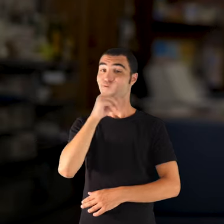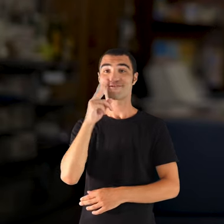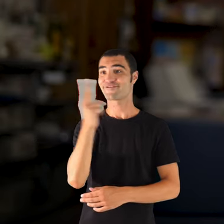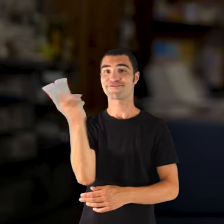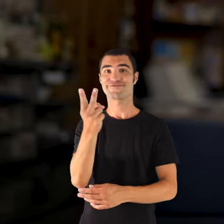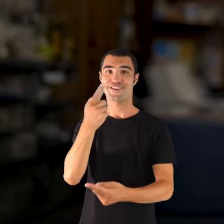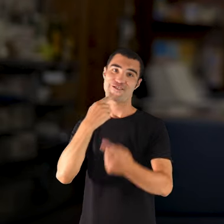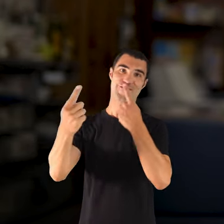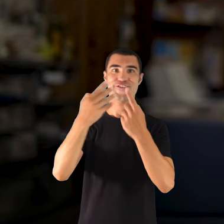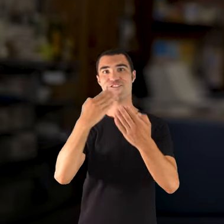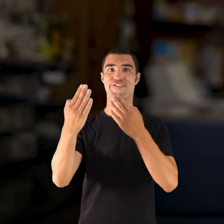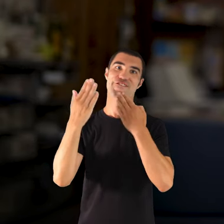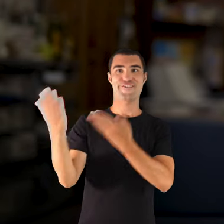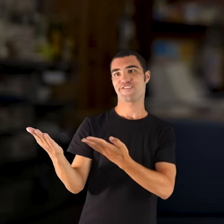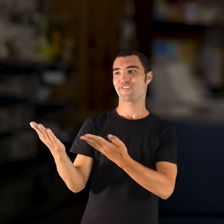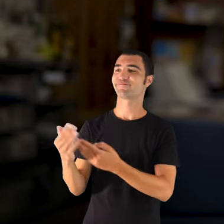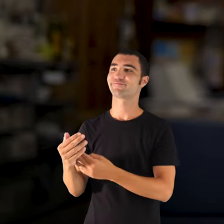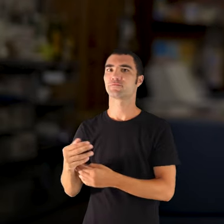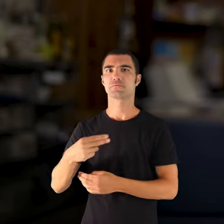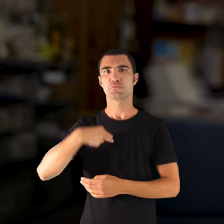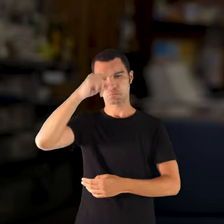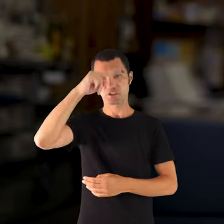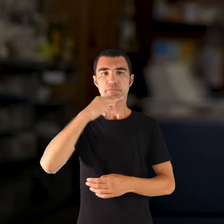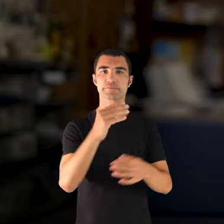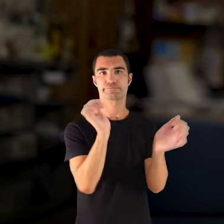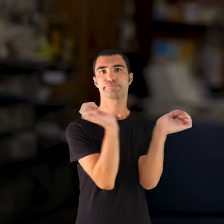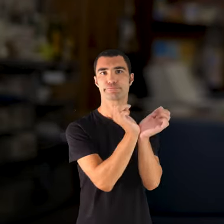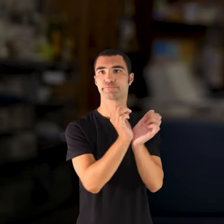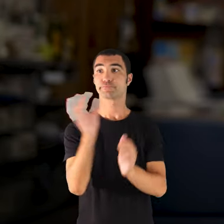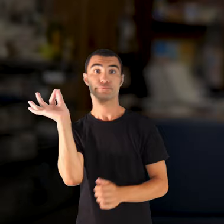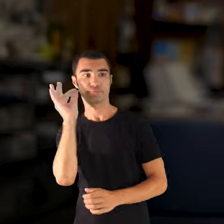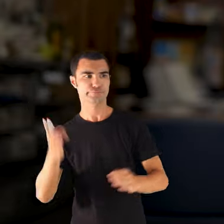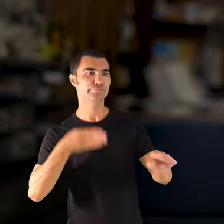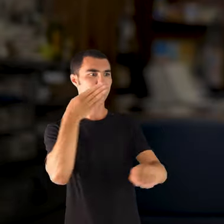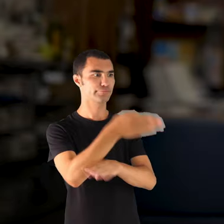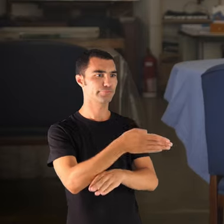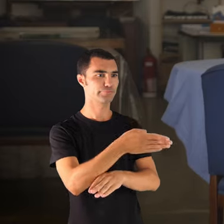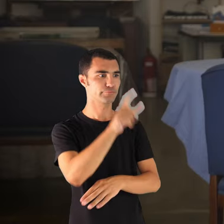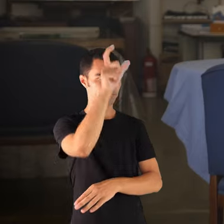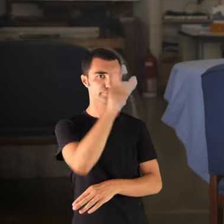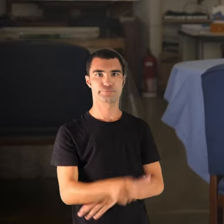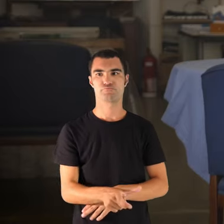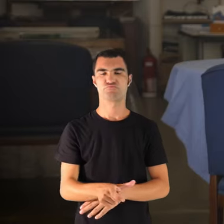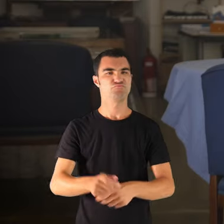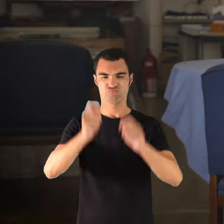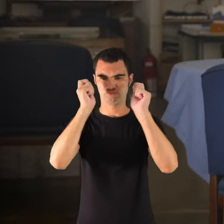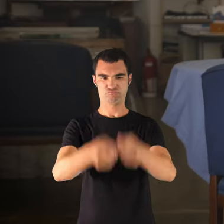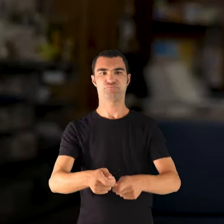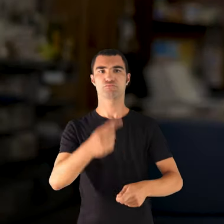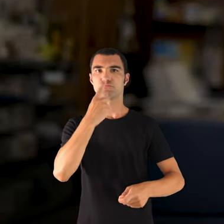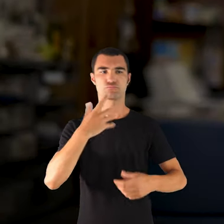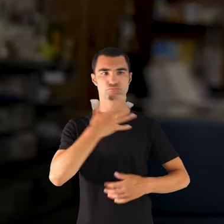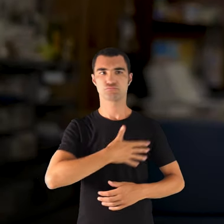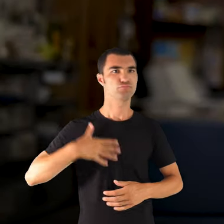mon pare a la presó, creu-me que una dona la posaven de color vermell. El mon pare, el meu predí i els seus